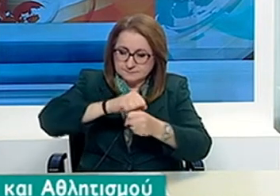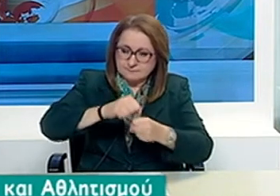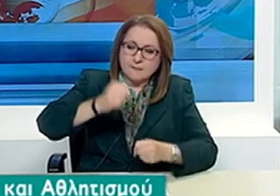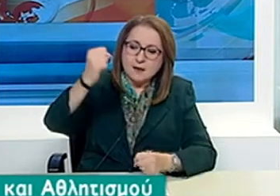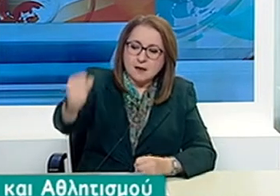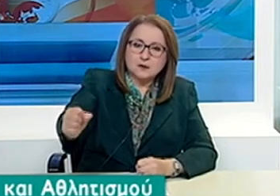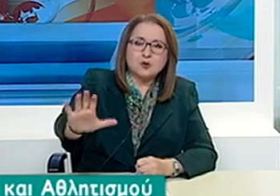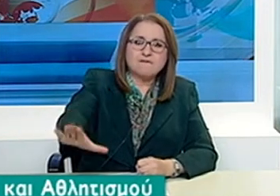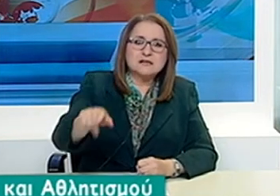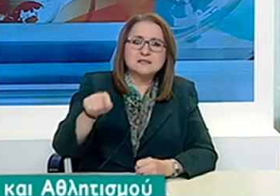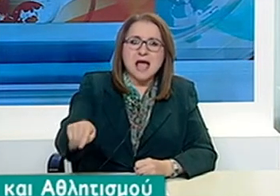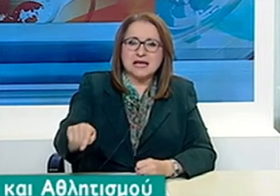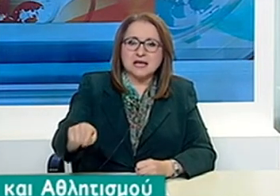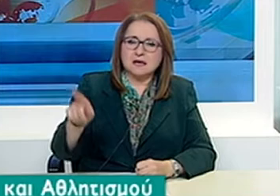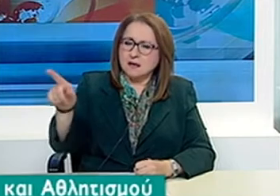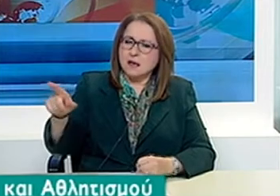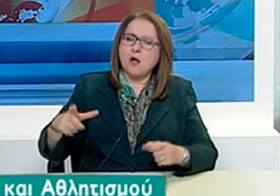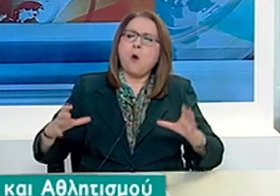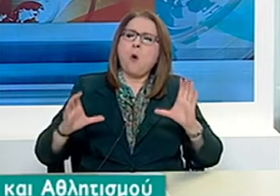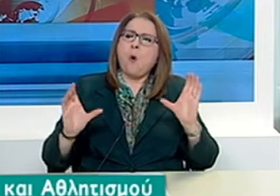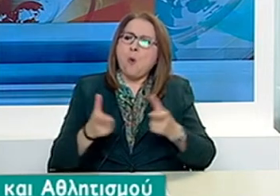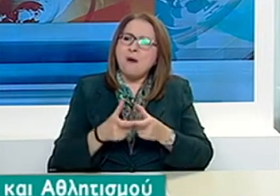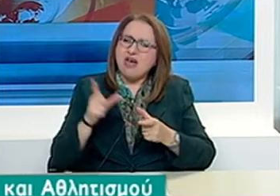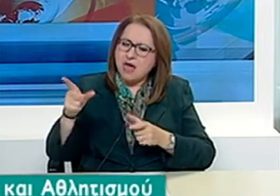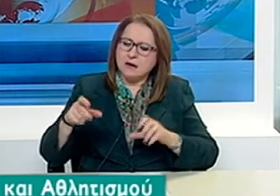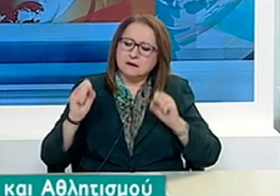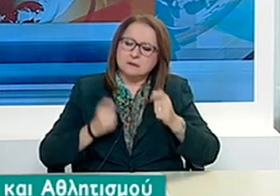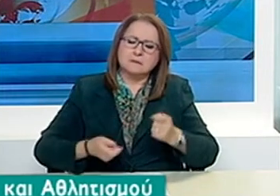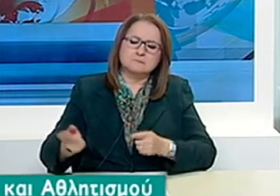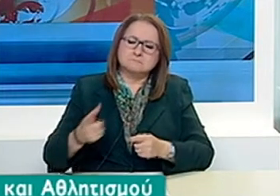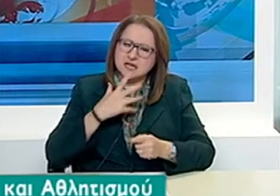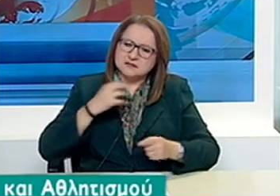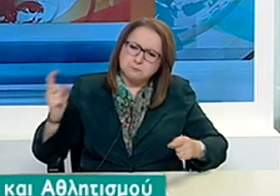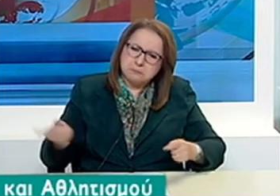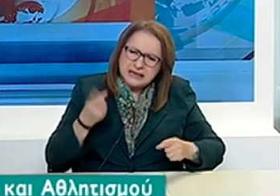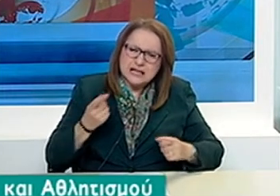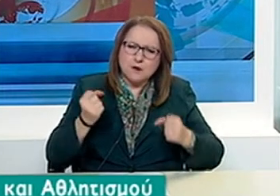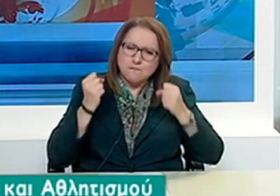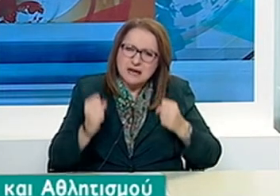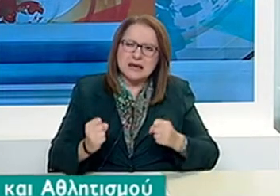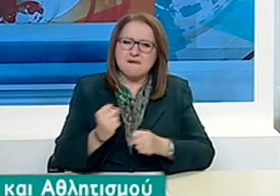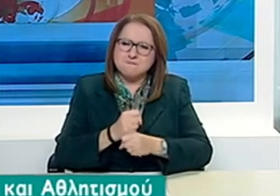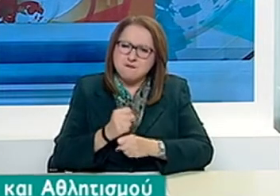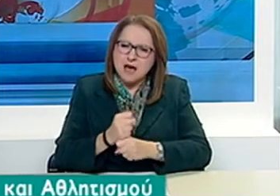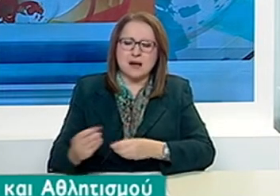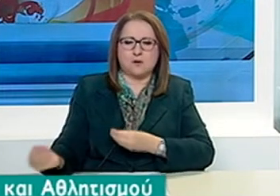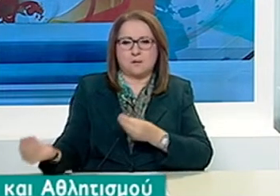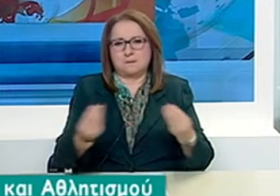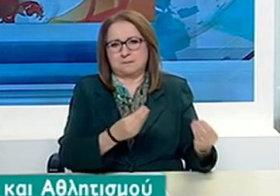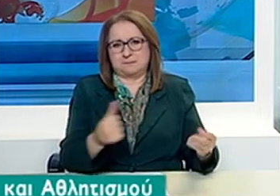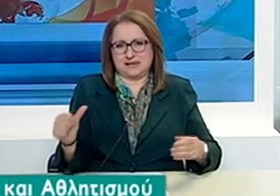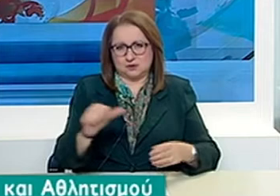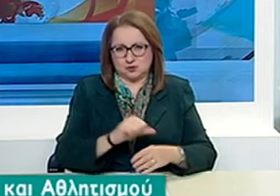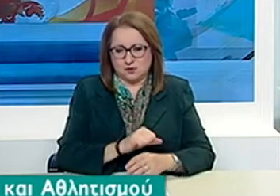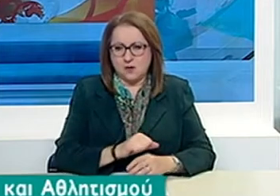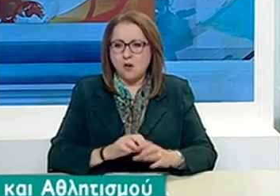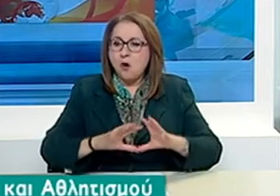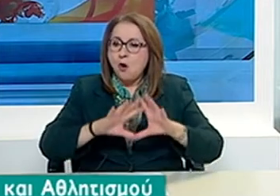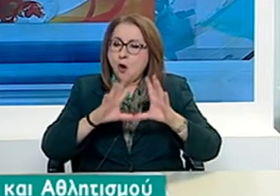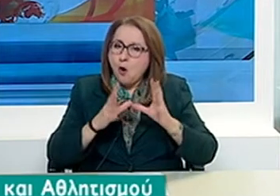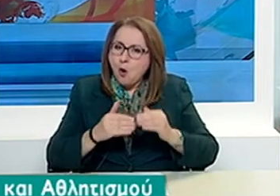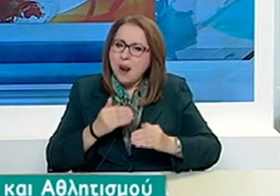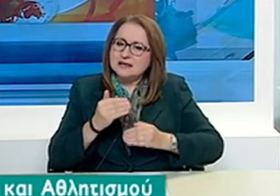συλλόγου. Όπως είπαμε, η άρση των περιοριστικών μέτρων και η επανεκκίνηση της αθλητής αυτοστηριότητας θα γίνεται